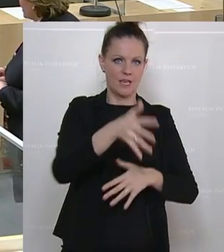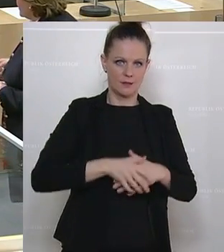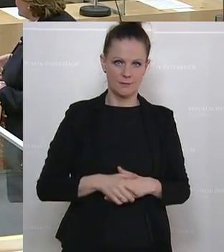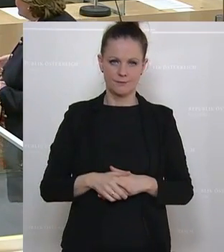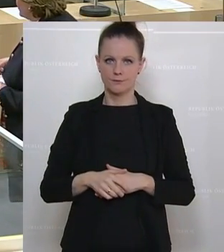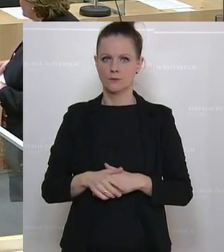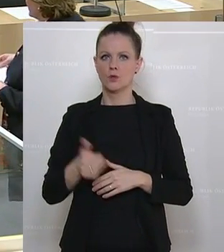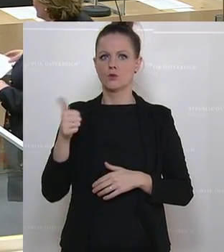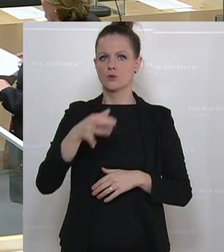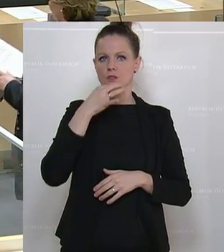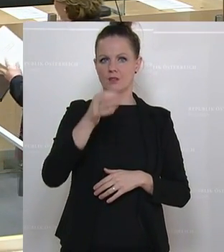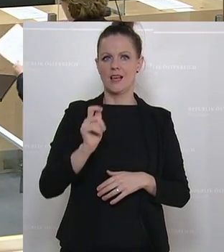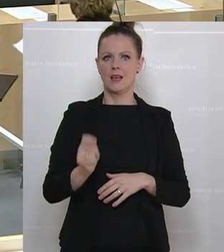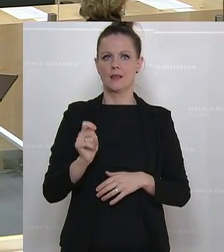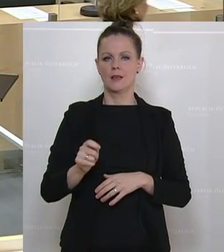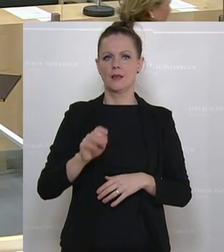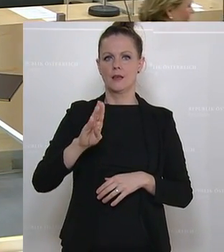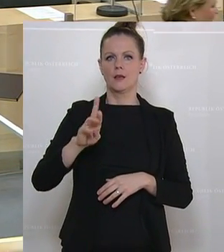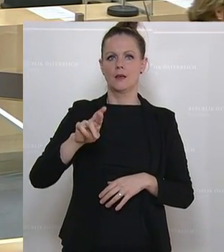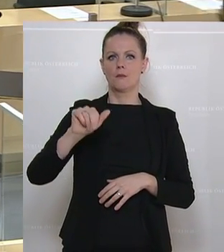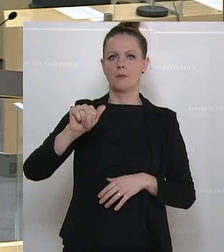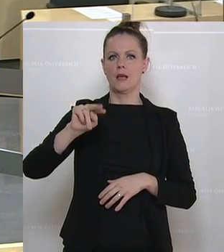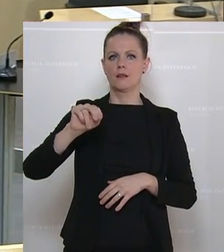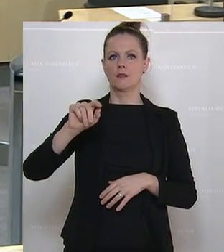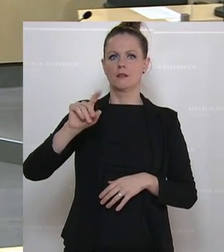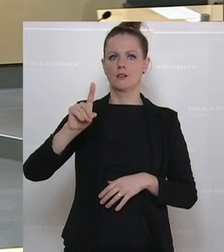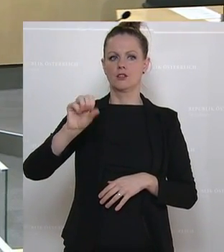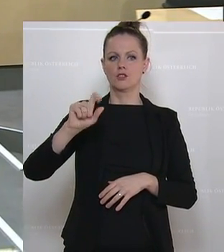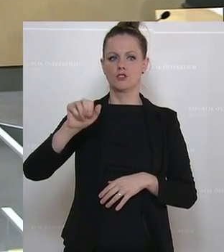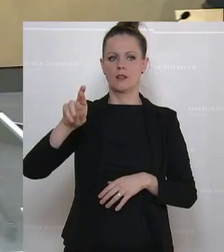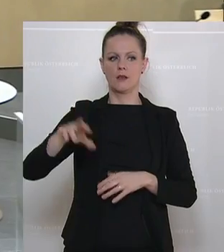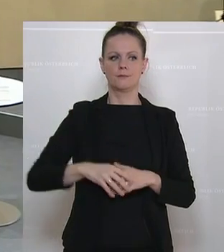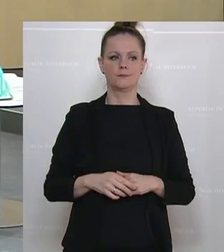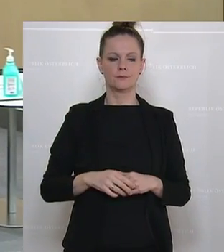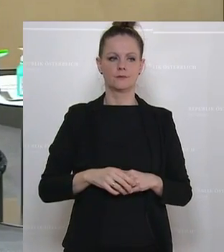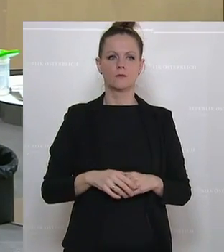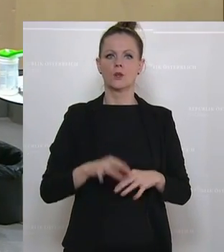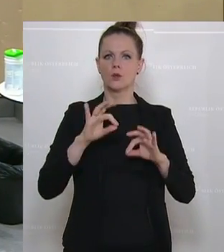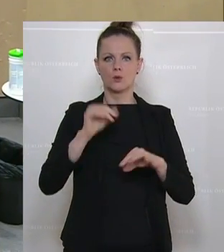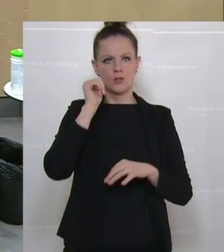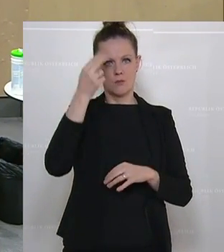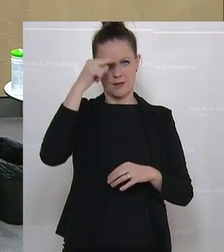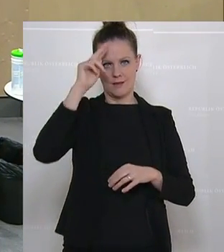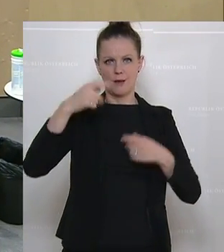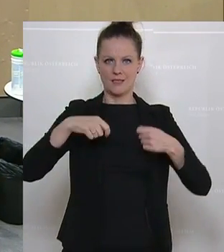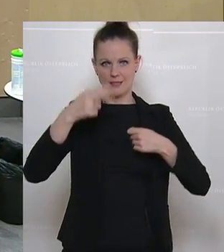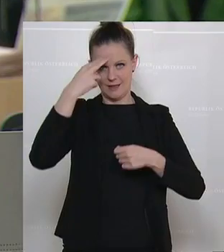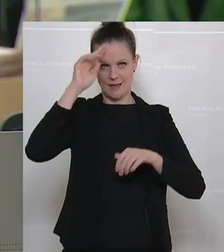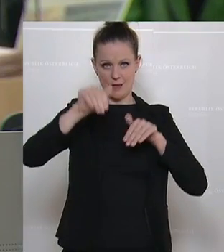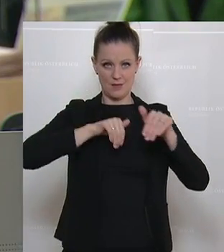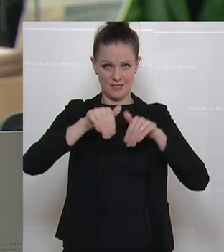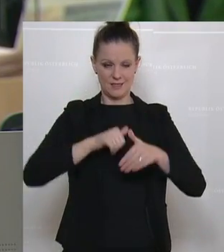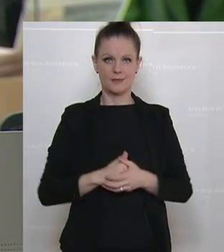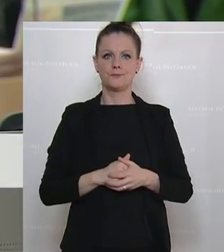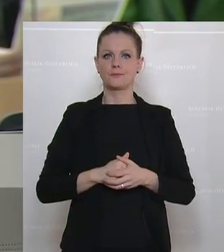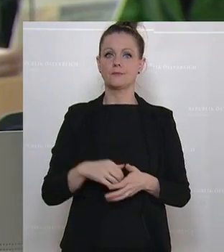Die nächste Zusatzfrage stellt die Frau Abgeordnete Brandstetter. Herr Präsident, guten Morgen Herr Minister. Also im Prinzip hat der Kollege